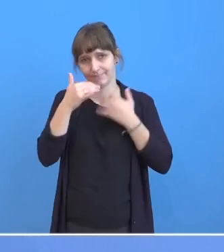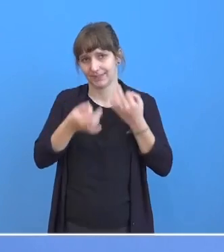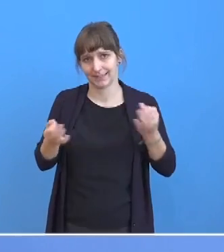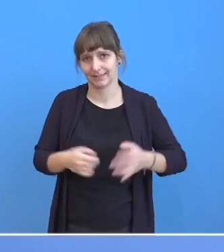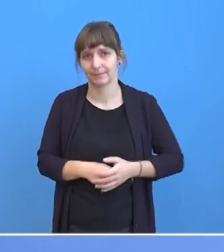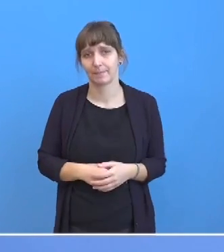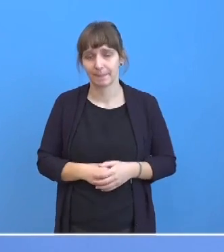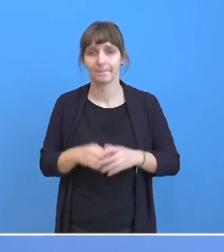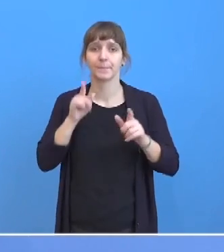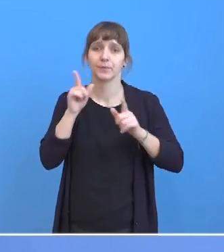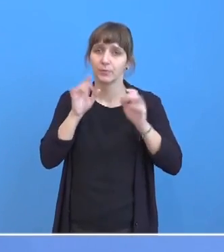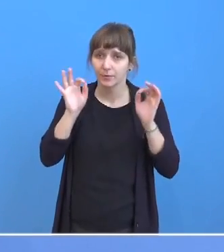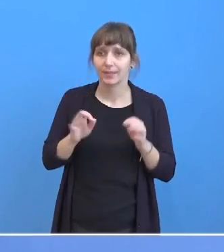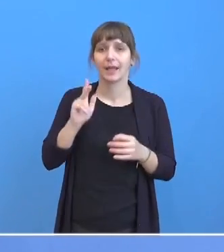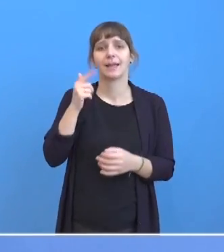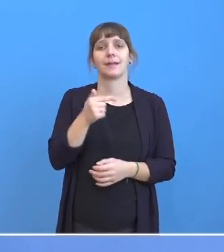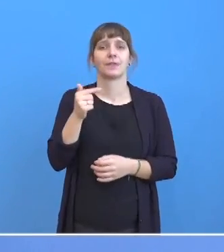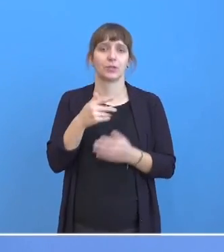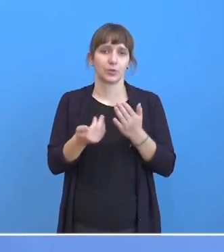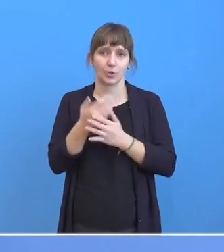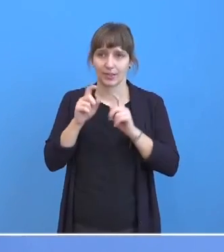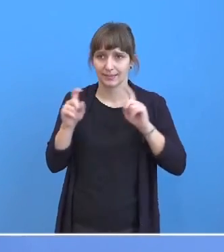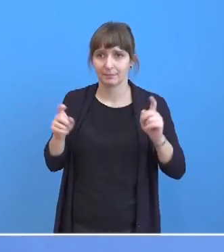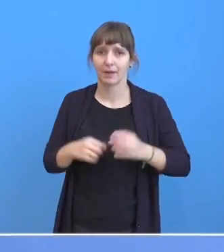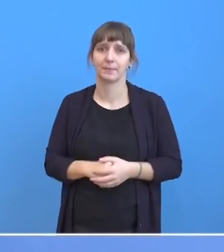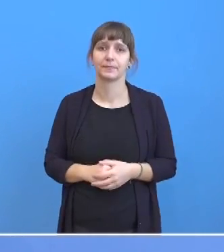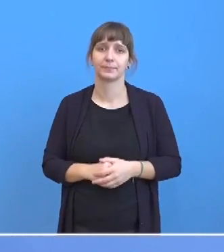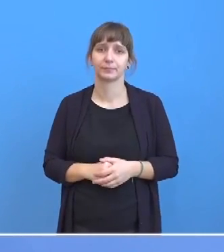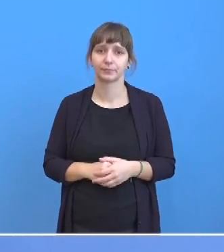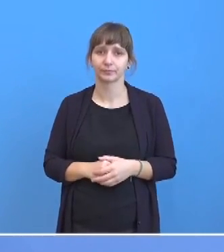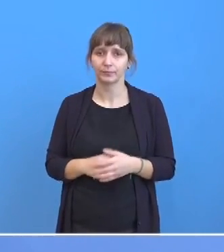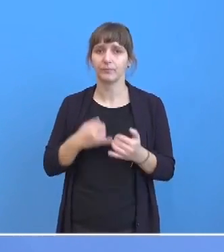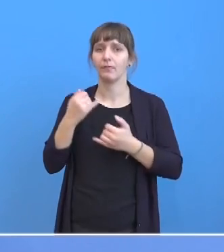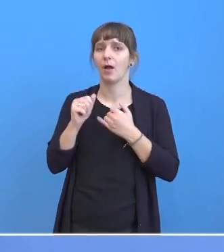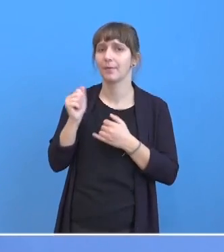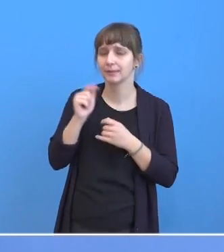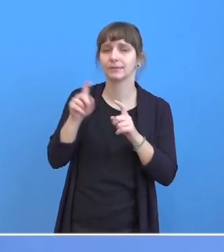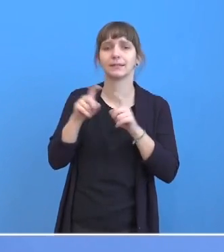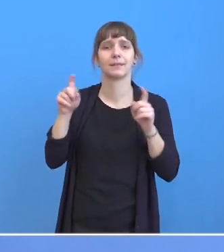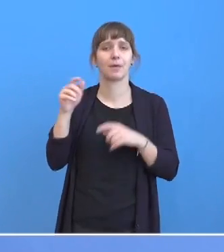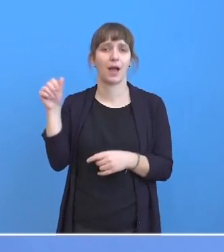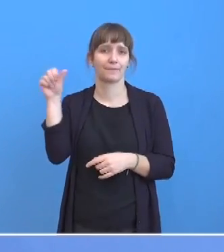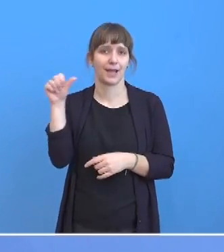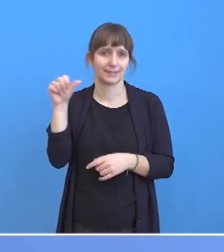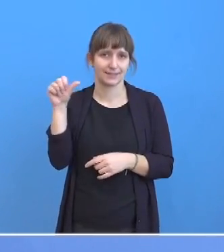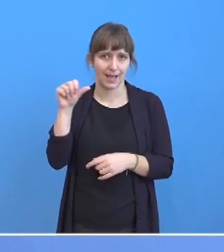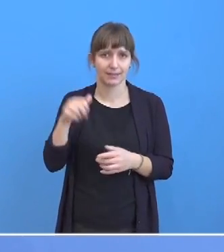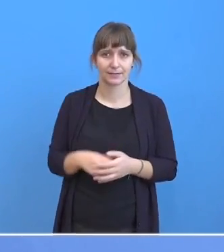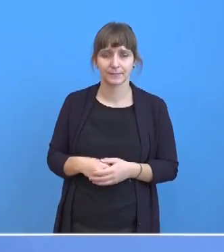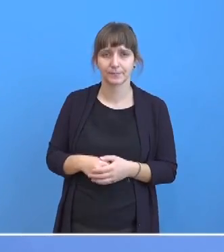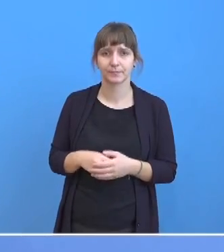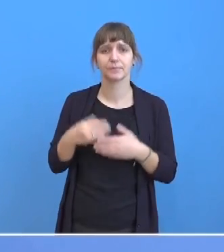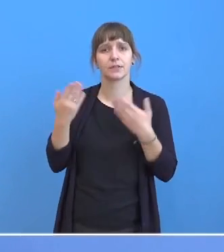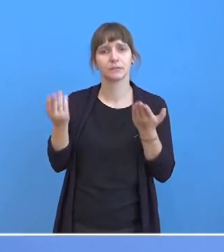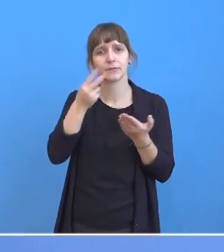Dann noch mal Herr Tafik-Nia mit einem neuen Thema. Frau Alba, Stichwort Afghanistan. Hätte bitte eine Stellungnahme